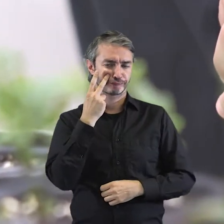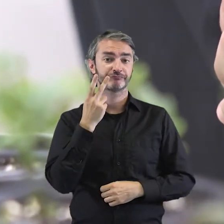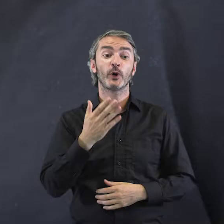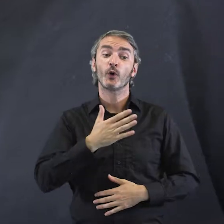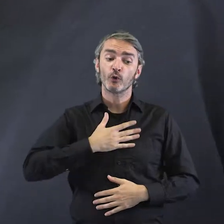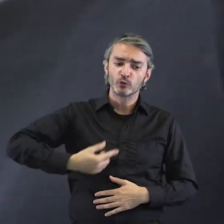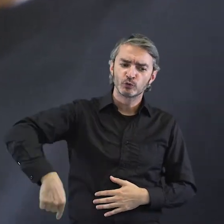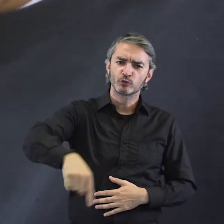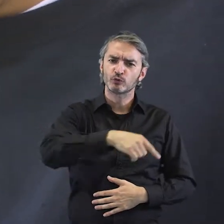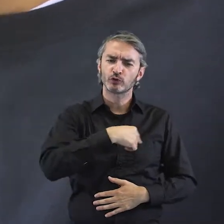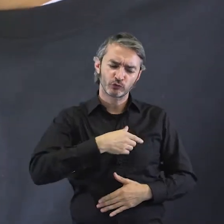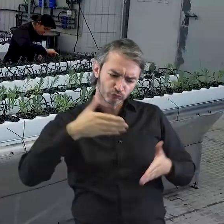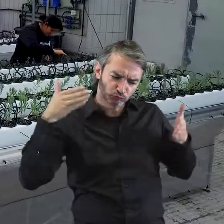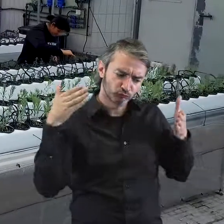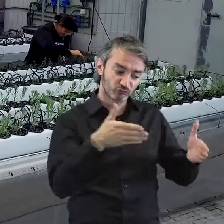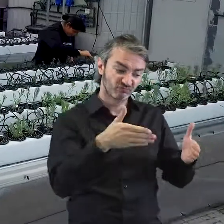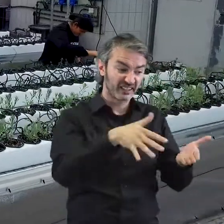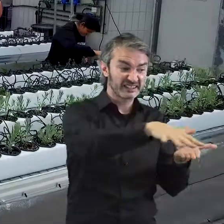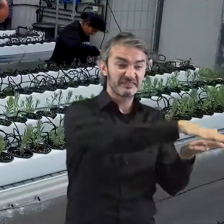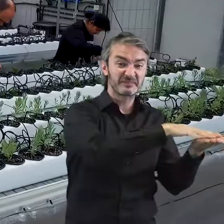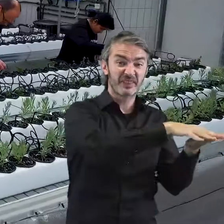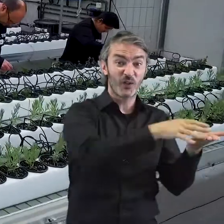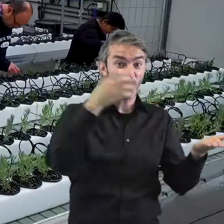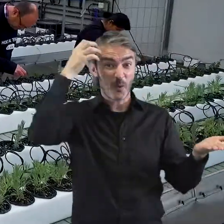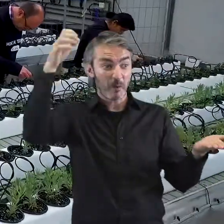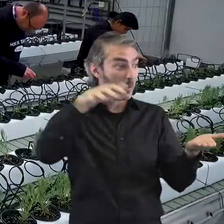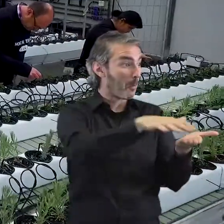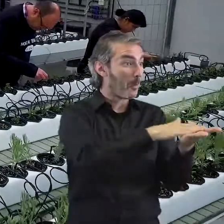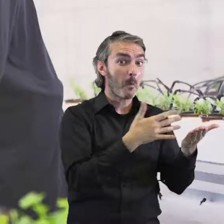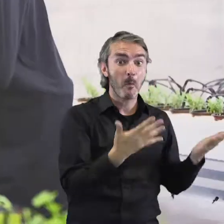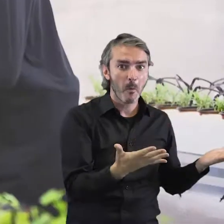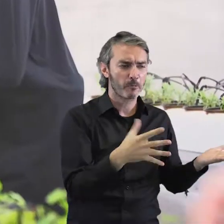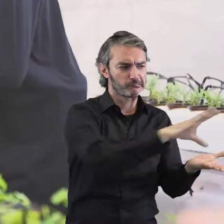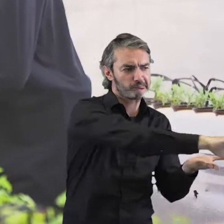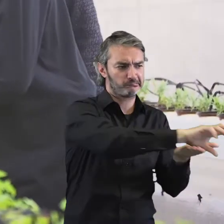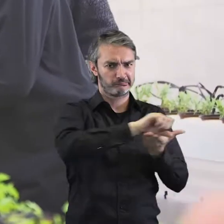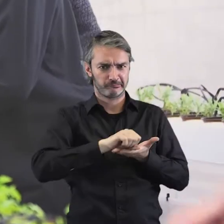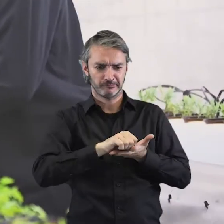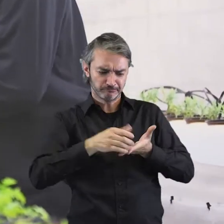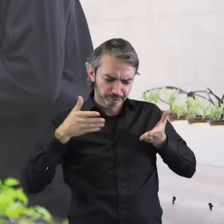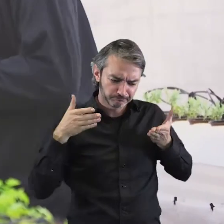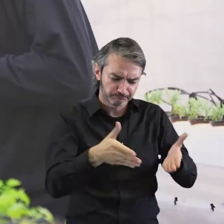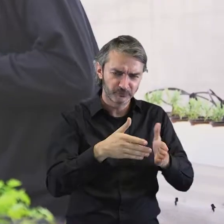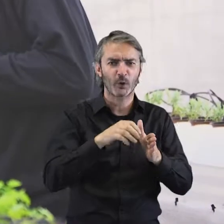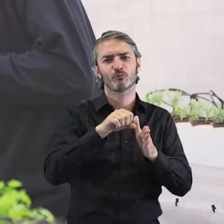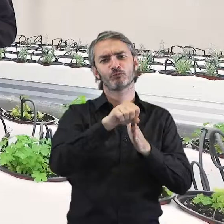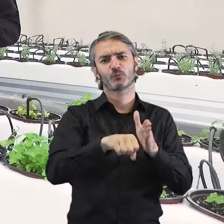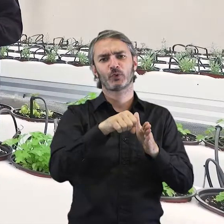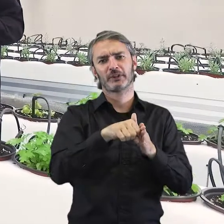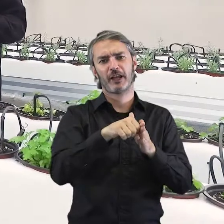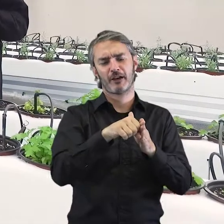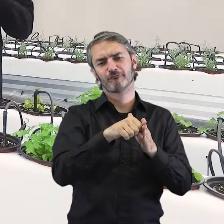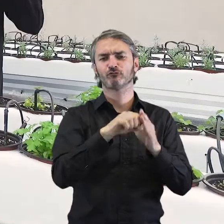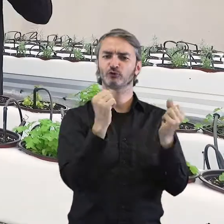aconseguir era que els espais de l'administració que estan en desús, com aquest terrat, se'ls pogués oferir a un projecte